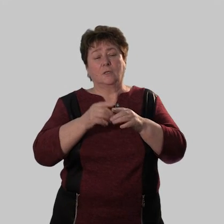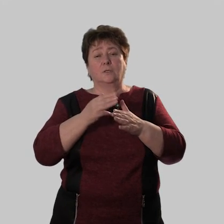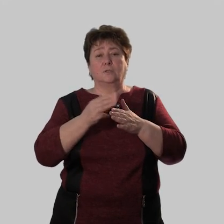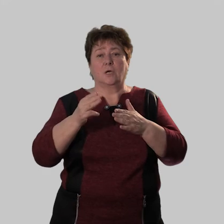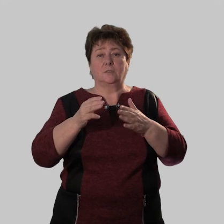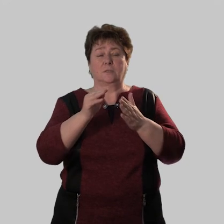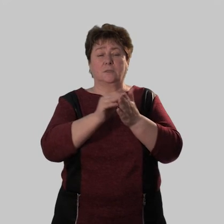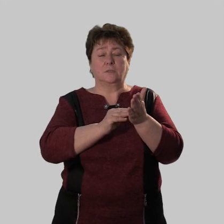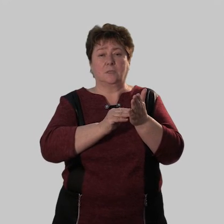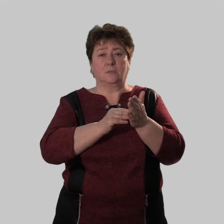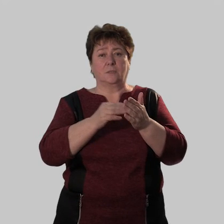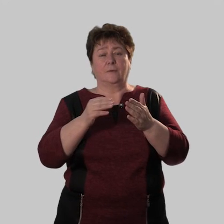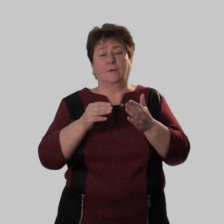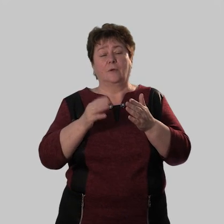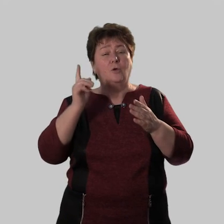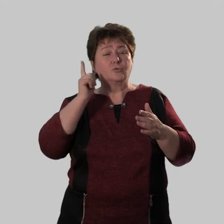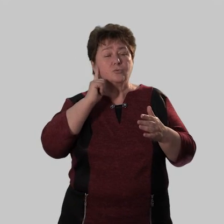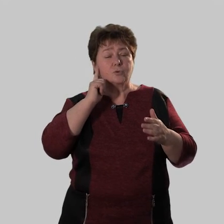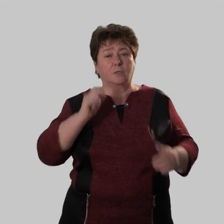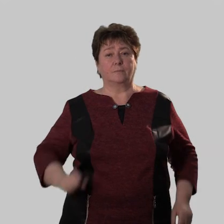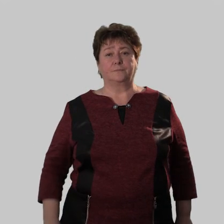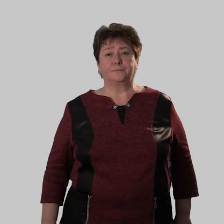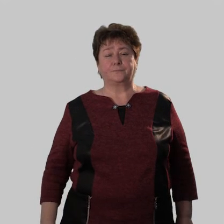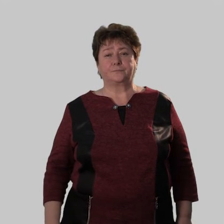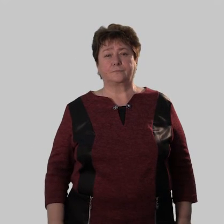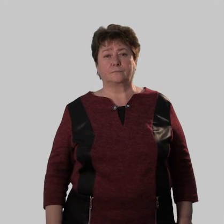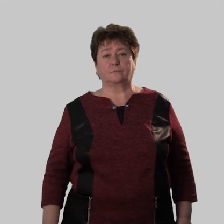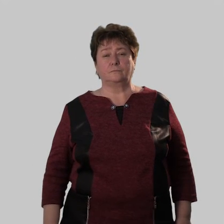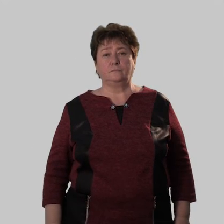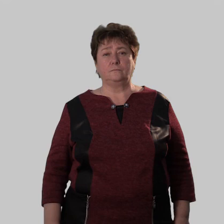этот отрывок? Итак, слушаем.